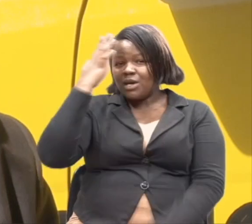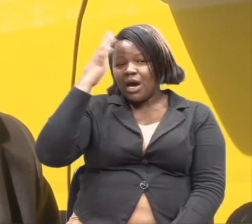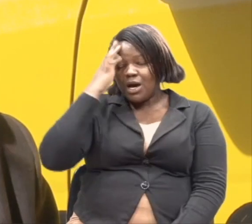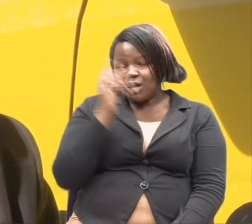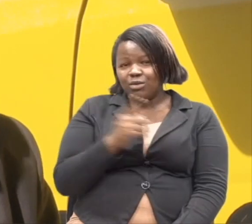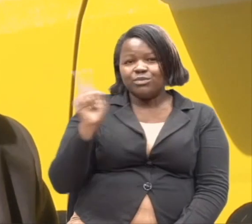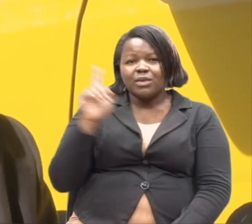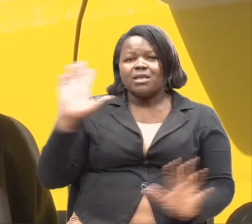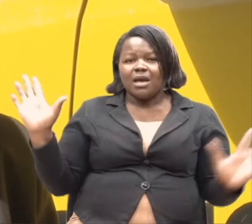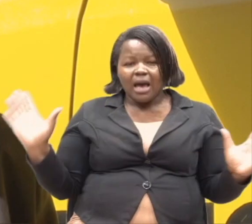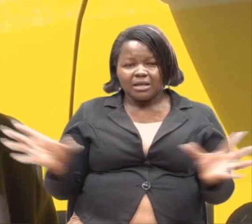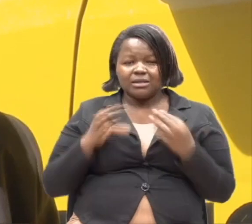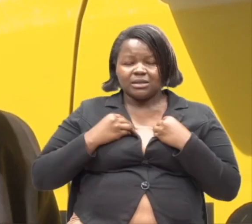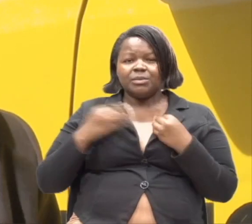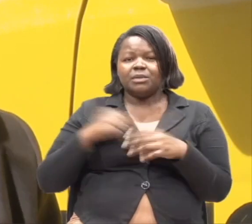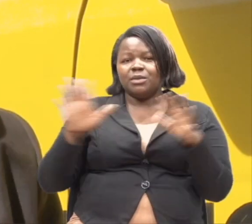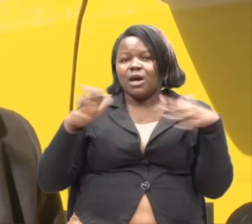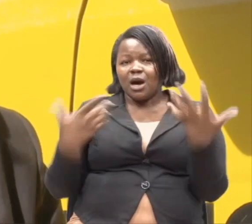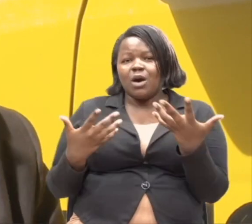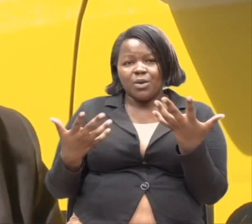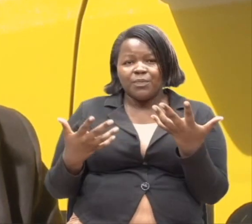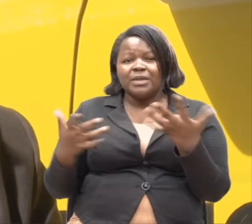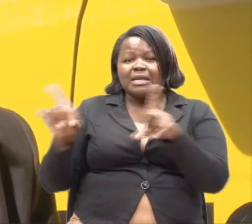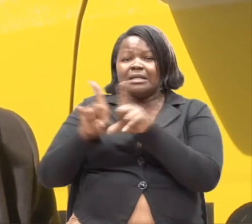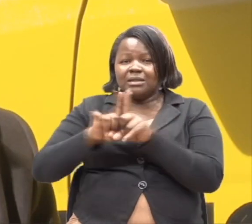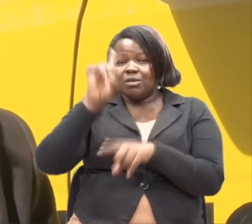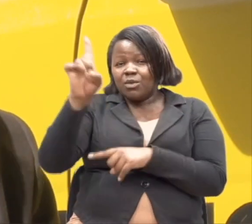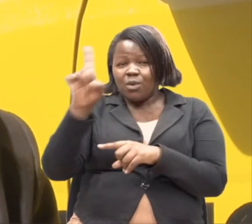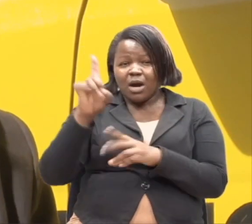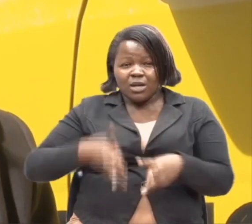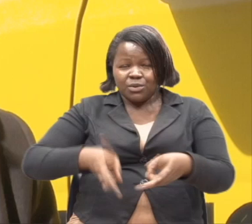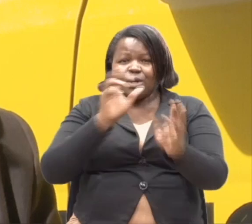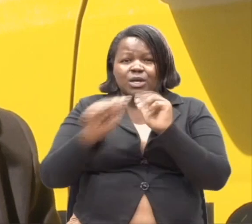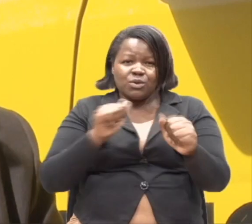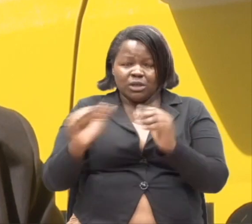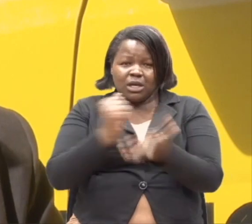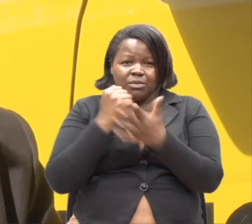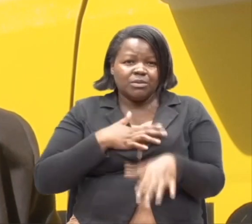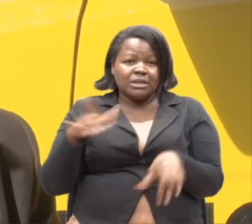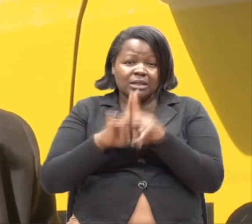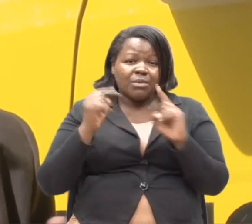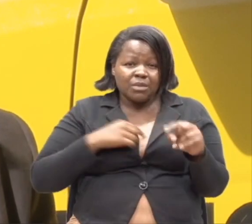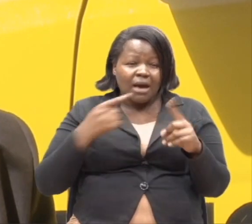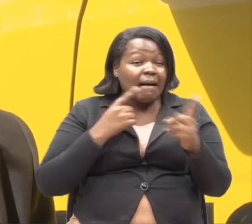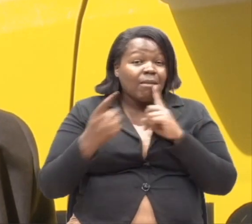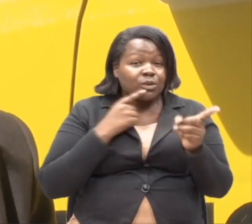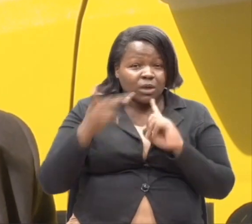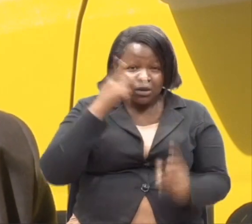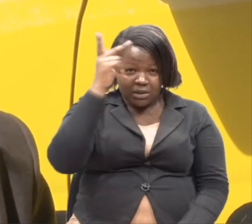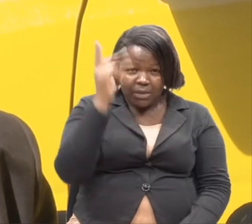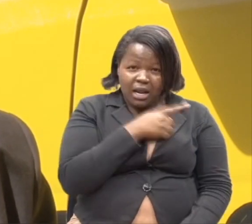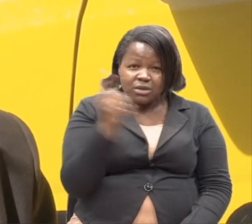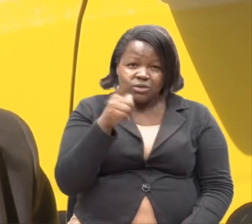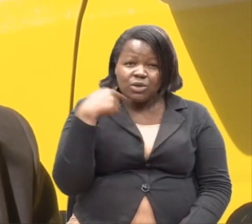walinienzi vile nirivyo. Na njia moja ambao wali nisaidia maisha, nina namuongeresha mzazi yeyote ambaya na mtoto